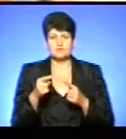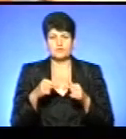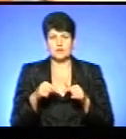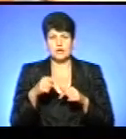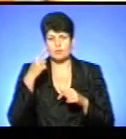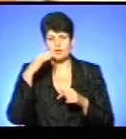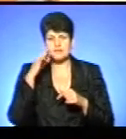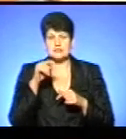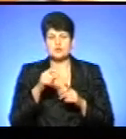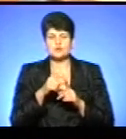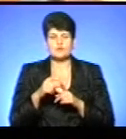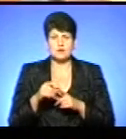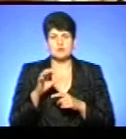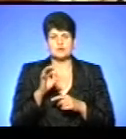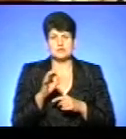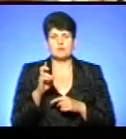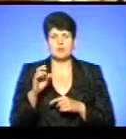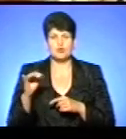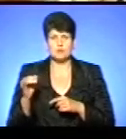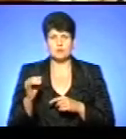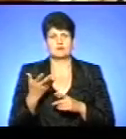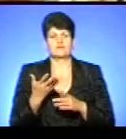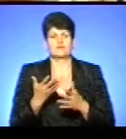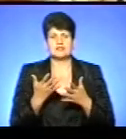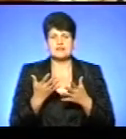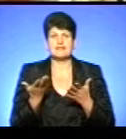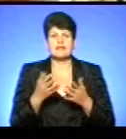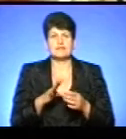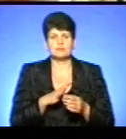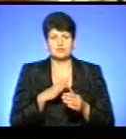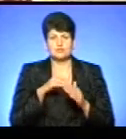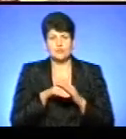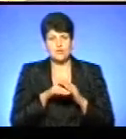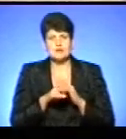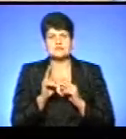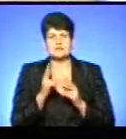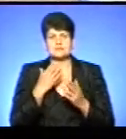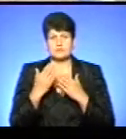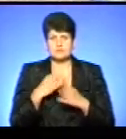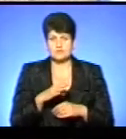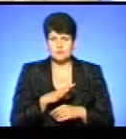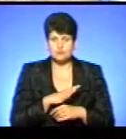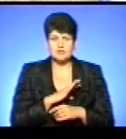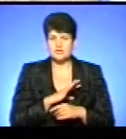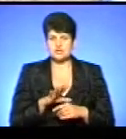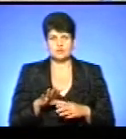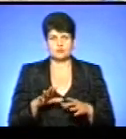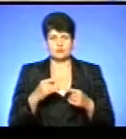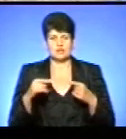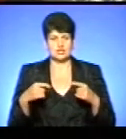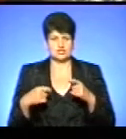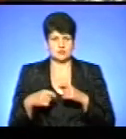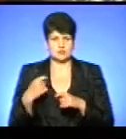поліції. За словами Олександра Богомола, оперативники встановлюють, де він переховувався, з ким спілкувався і чи не причетний до інших